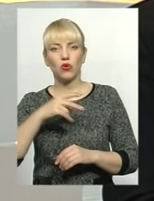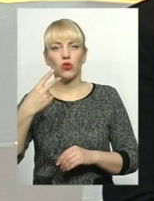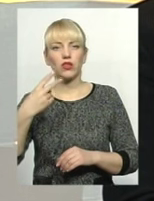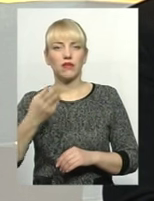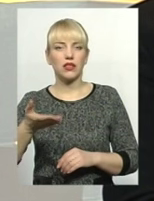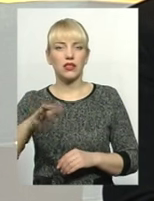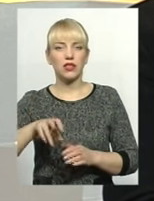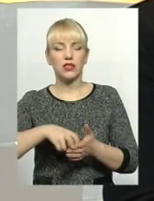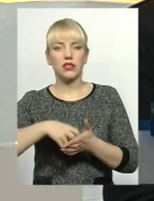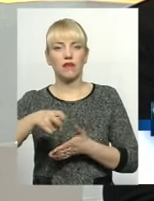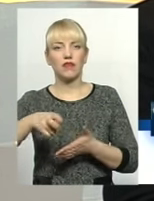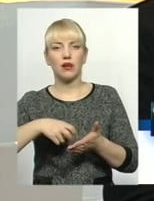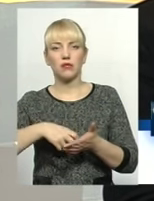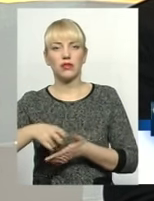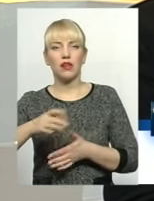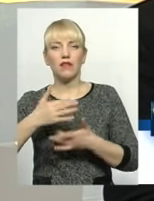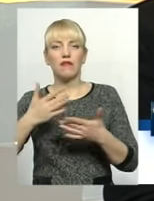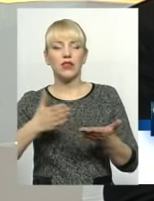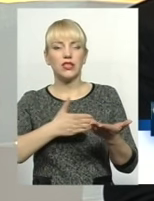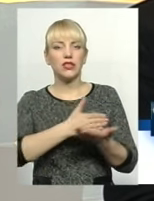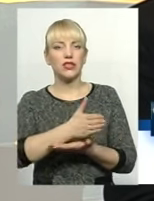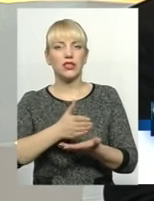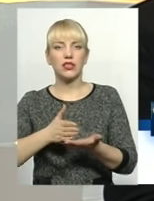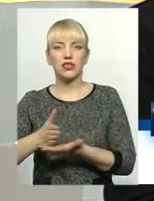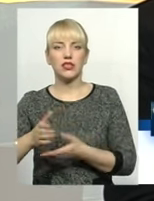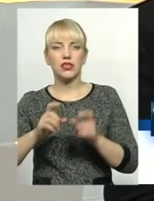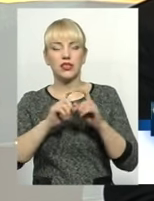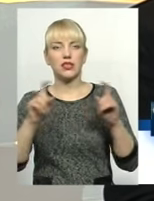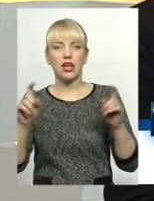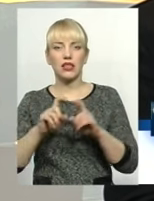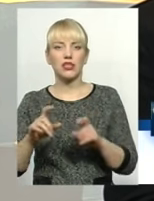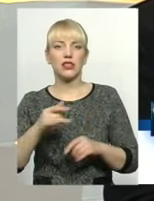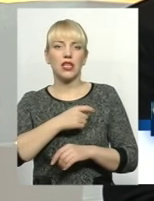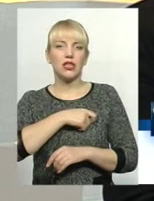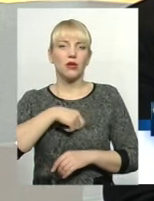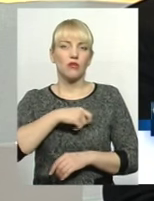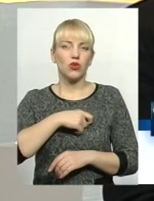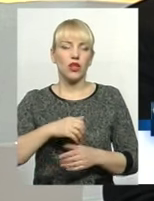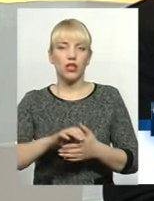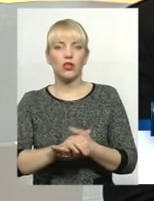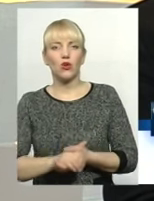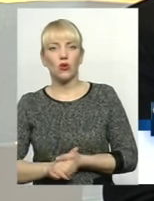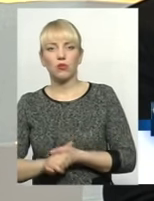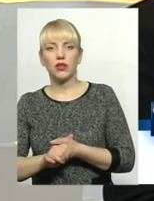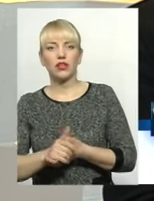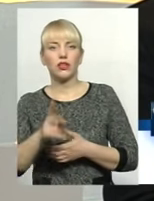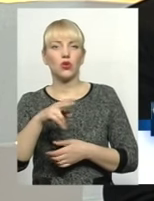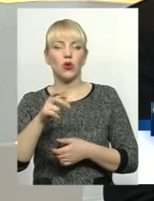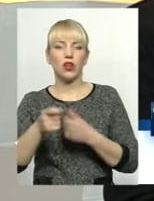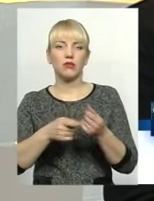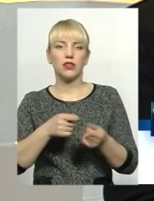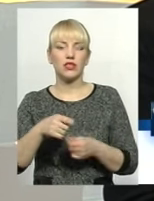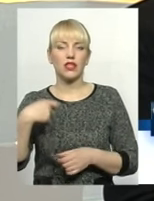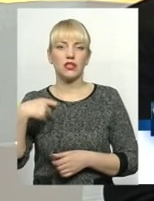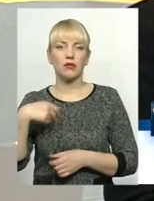відправлено в різні інстанції, до різних депутатів, до різних фракцій, до різних комітетів, до адміністрації президента, до прем'єр